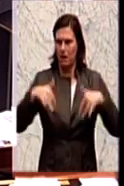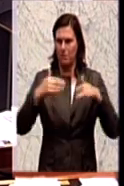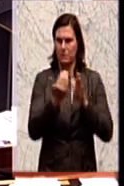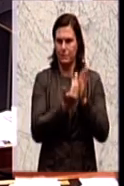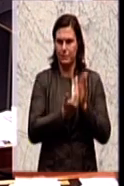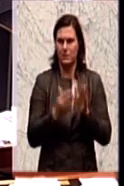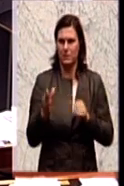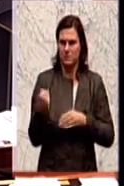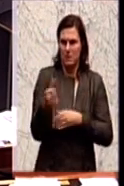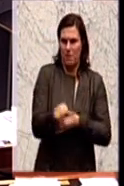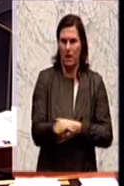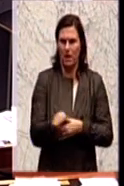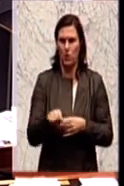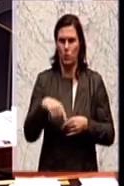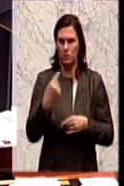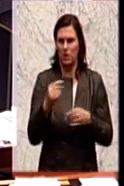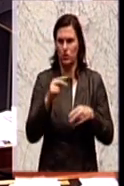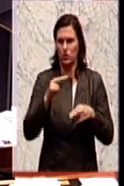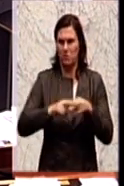nicht grundrechtskonform.